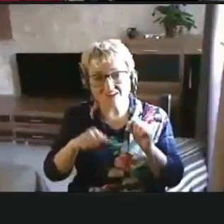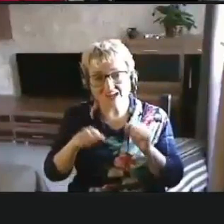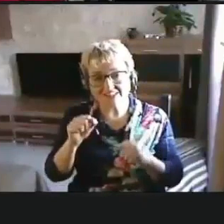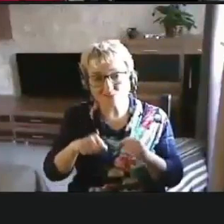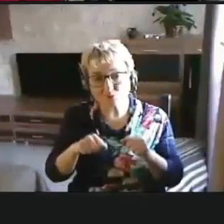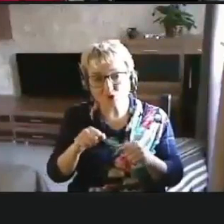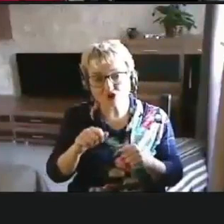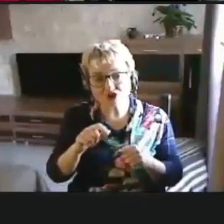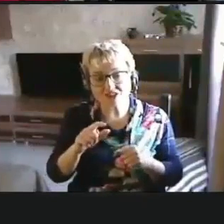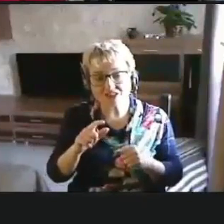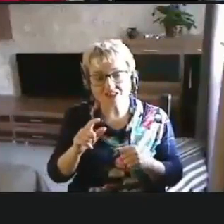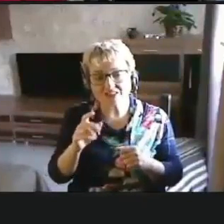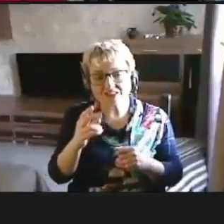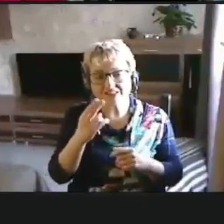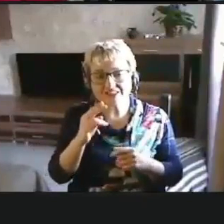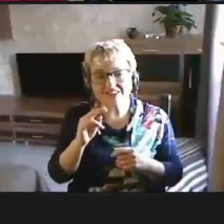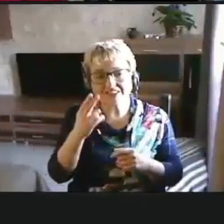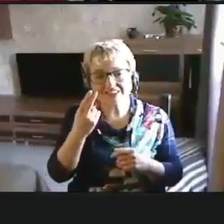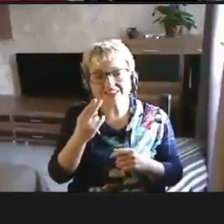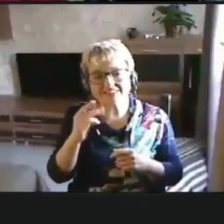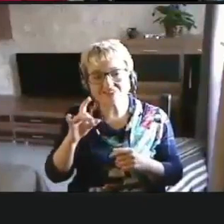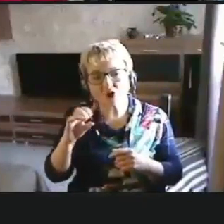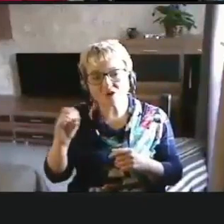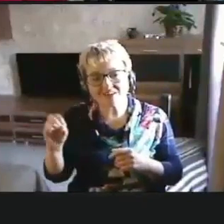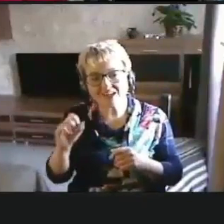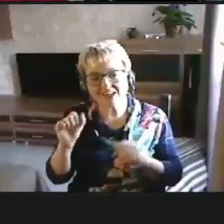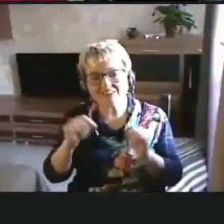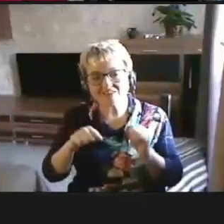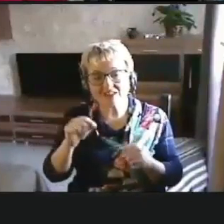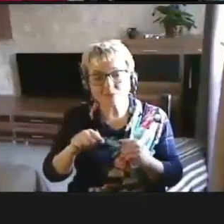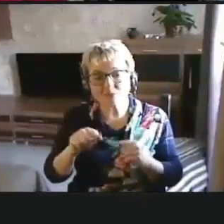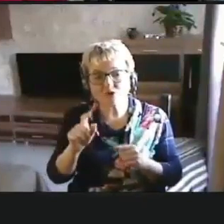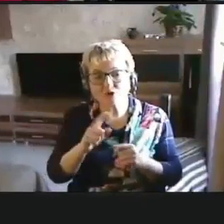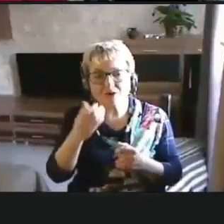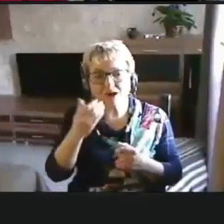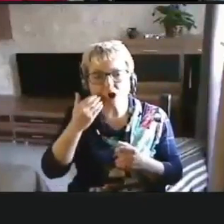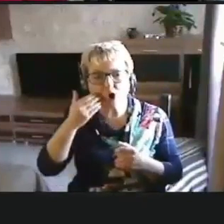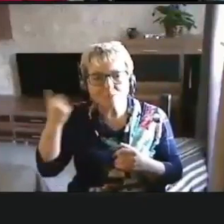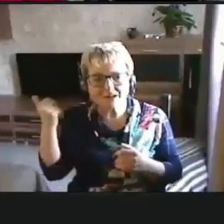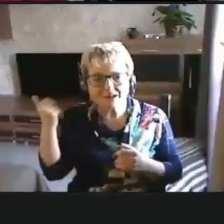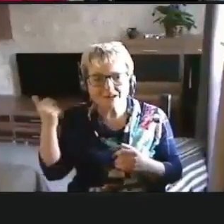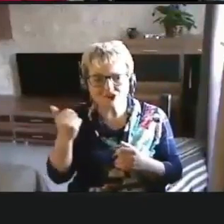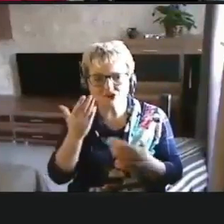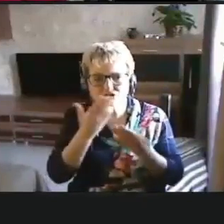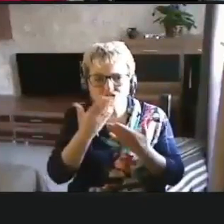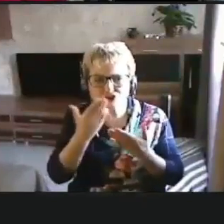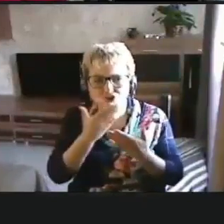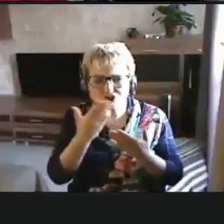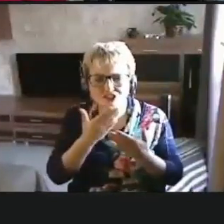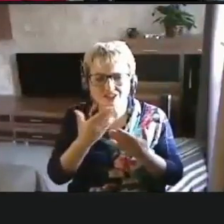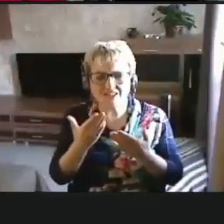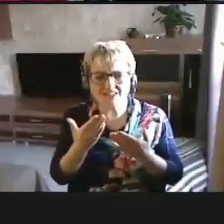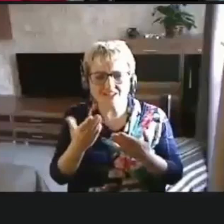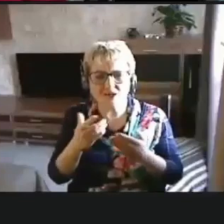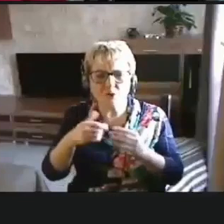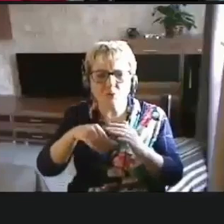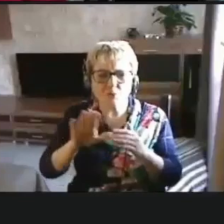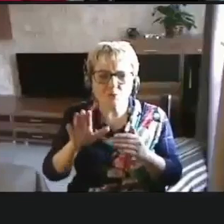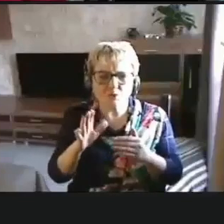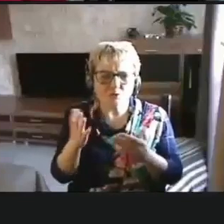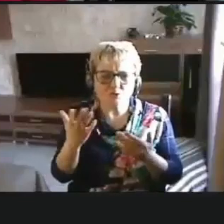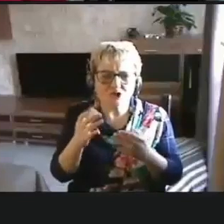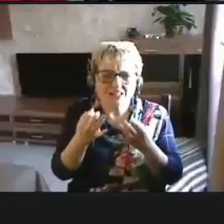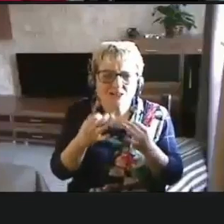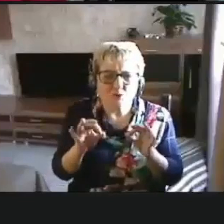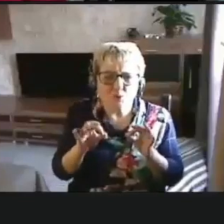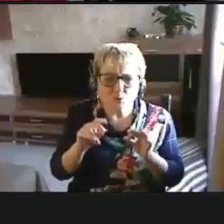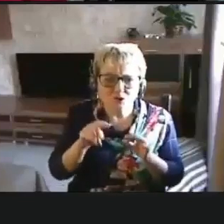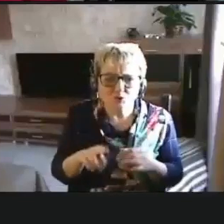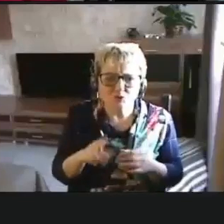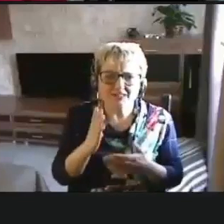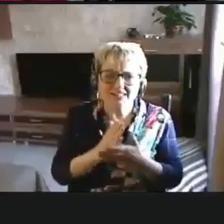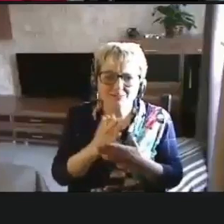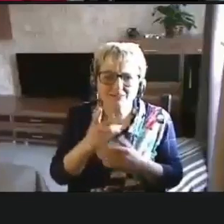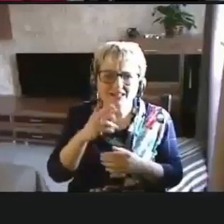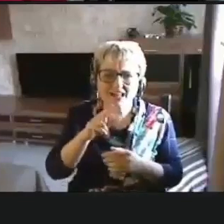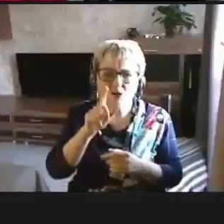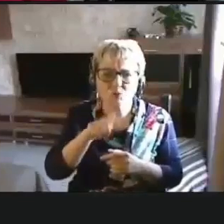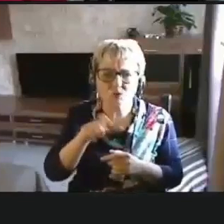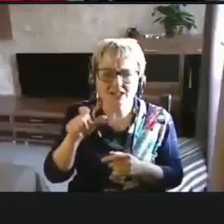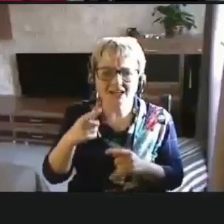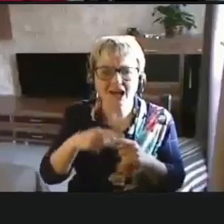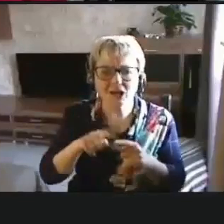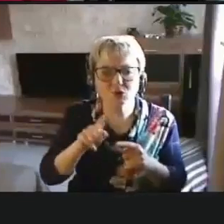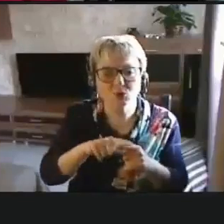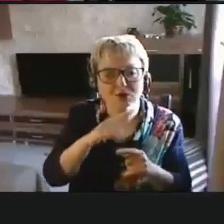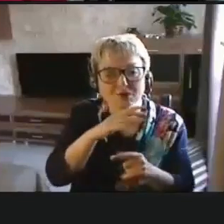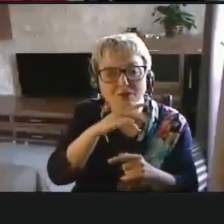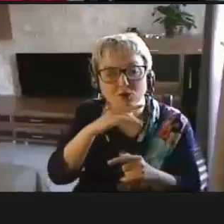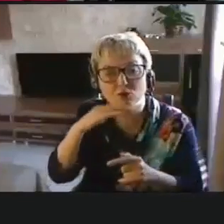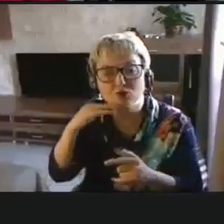возможности, не за цифровые возможности для того, чтобы облегчить чтение, улучшить или за доступ именно для людей, которые